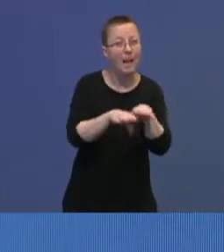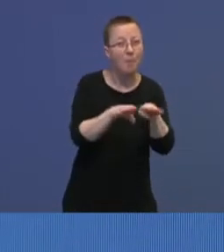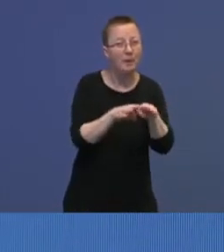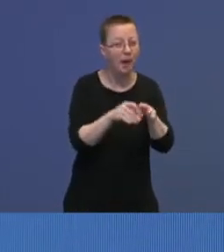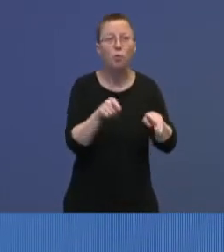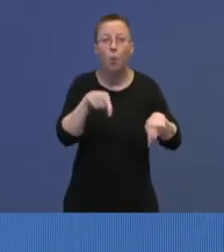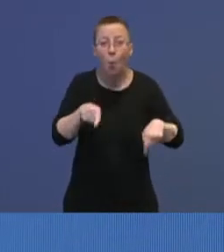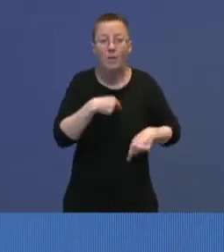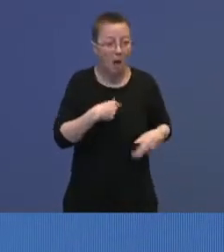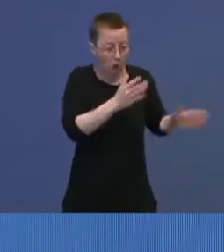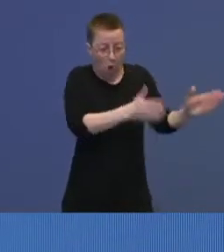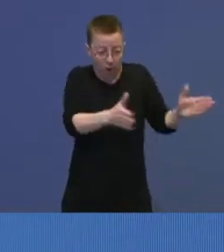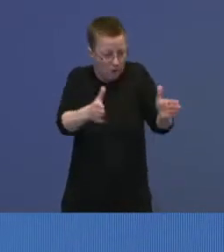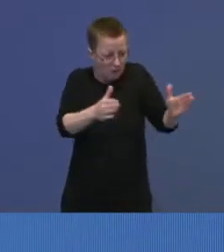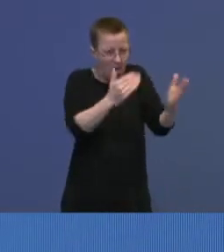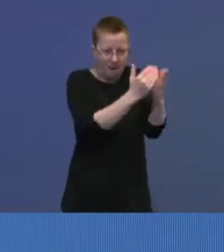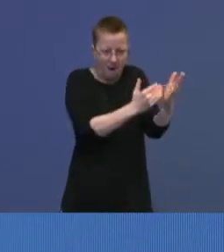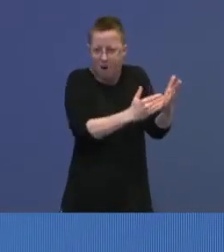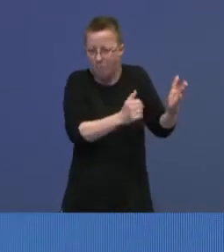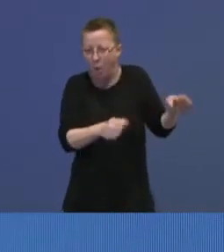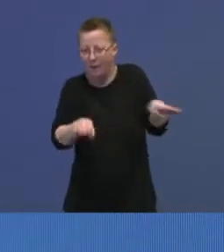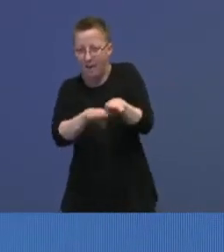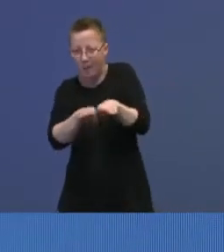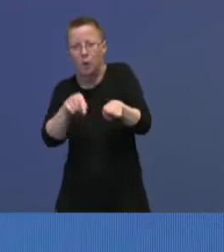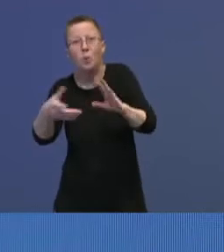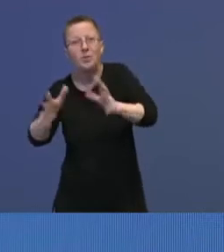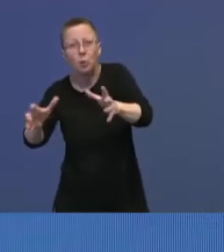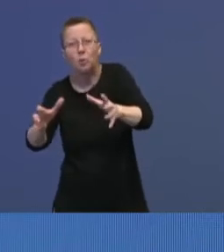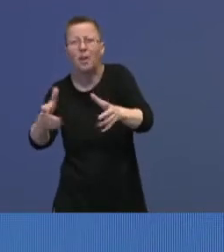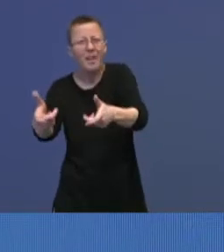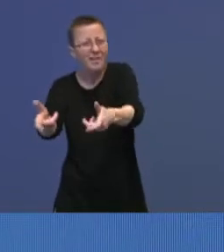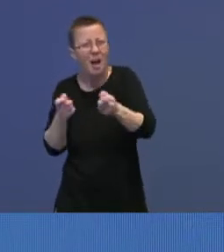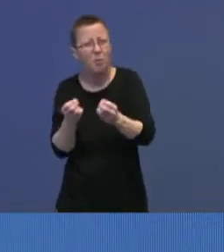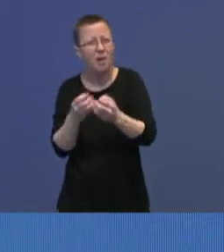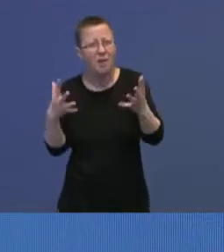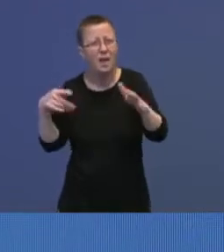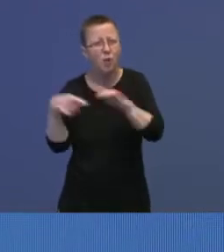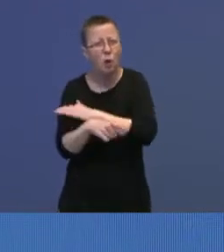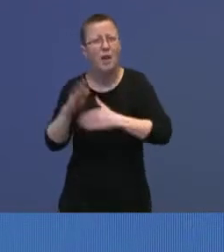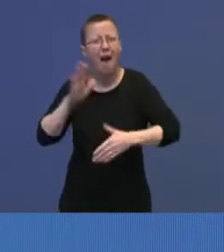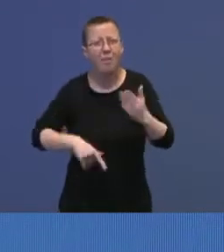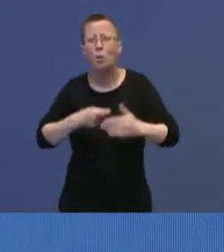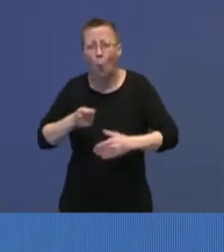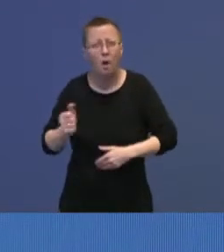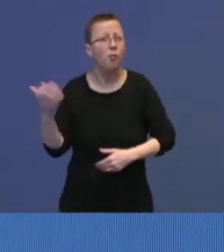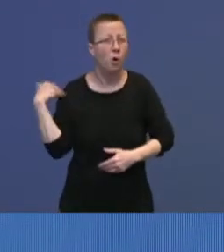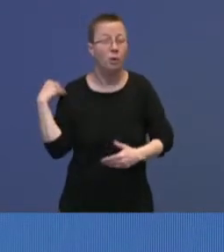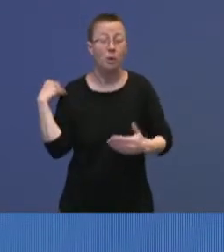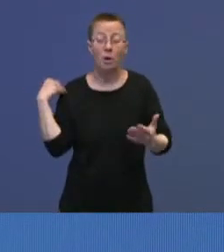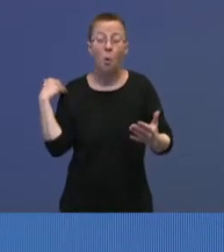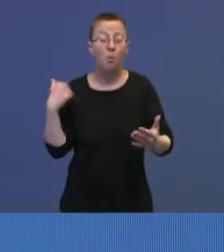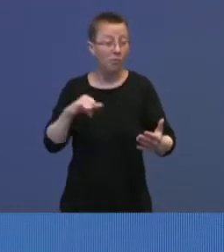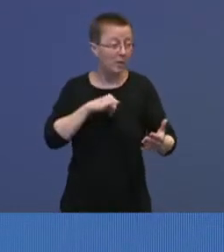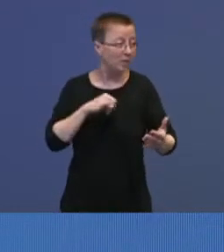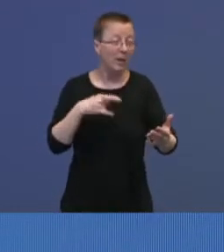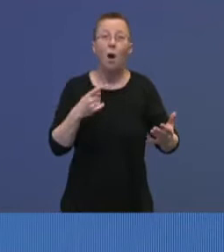ordningene som er til denne situasjonen vi står i. Vi skal ta imot flere flyktninger enn noen gang. Og vi